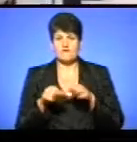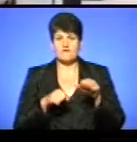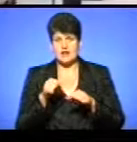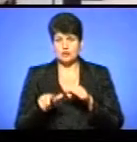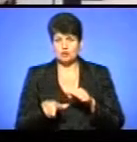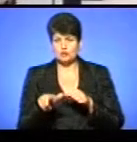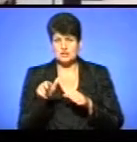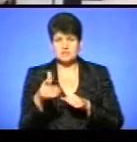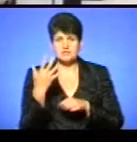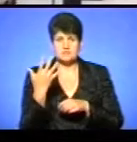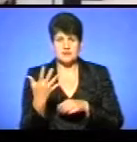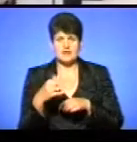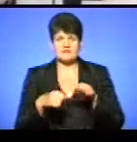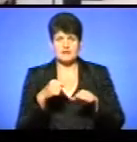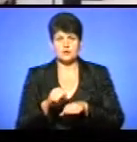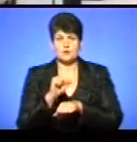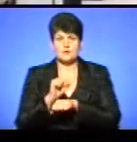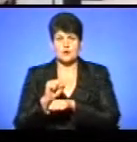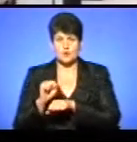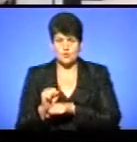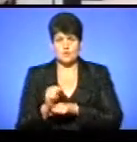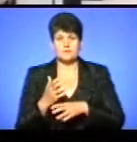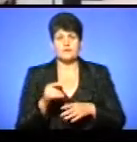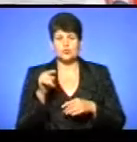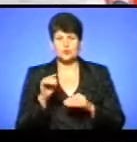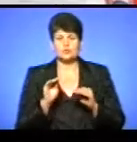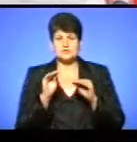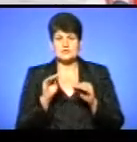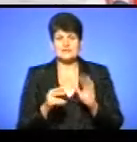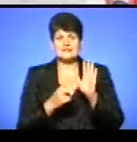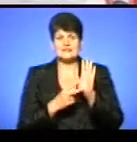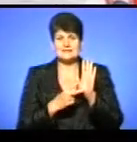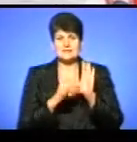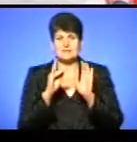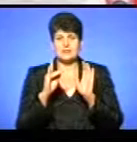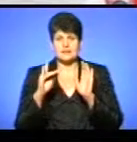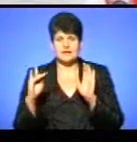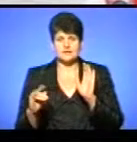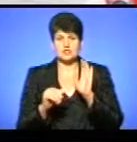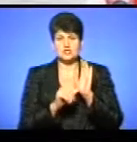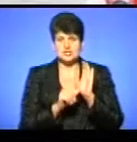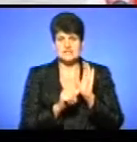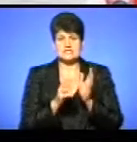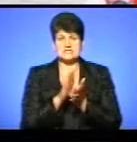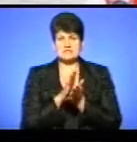велопарковок, 5 ваз з декоративними барбарисами. Тут встановили 7 лавок і 6 сміттєвих урн.